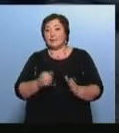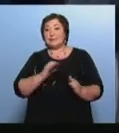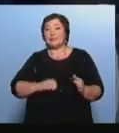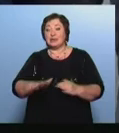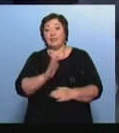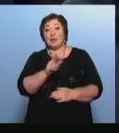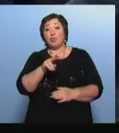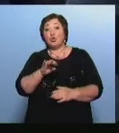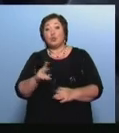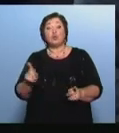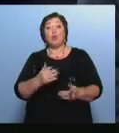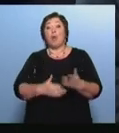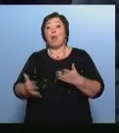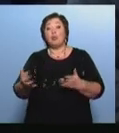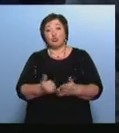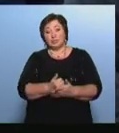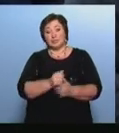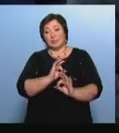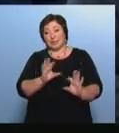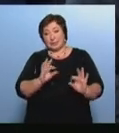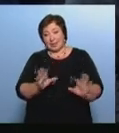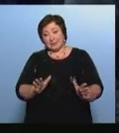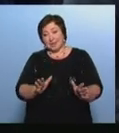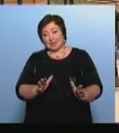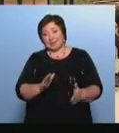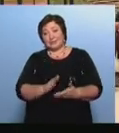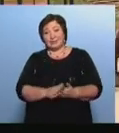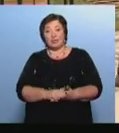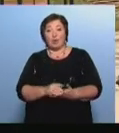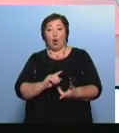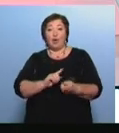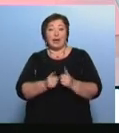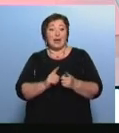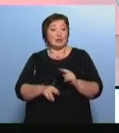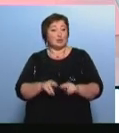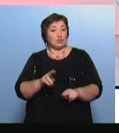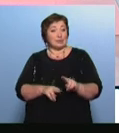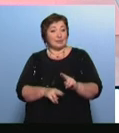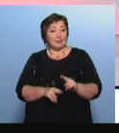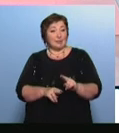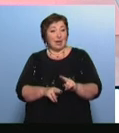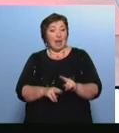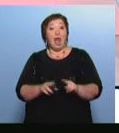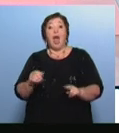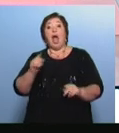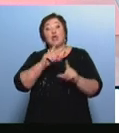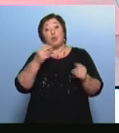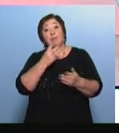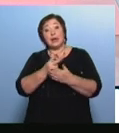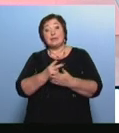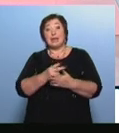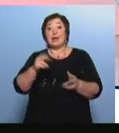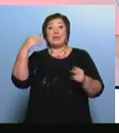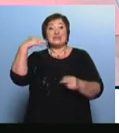Путину, что получилось, и рассказал о следующих этапах реконструкции О школьнике показали президенту свои